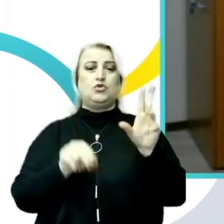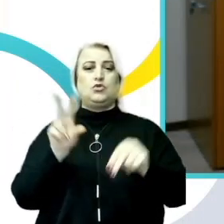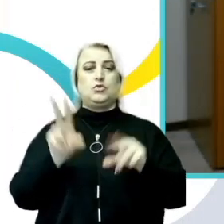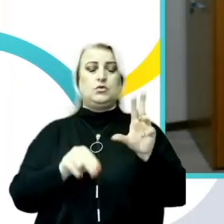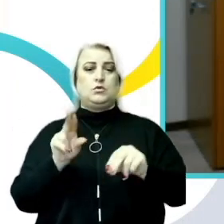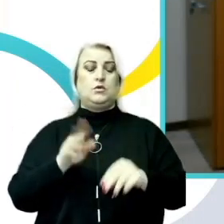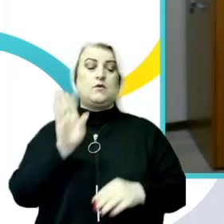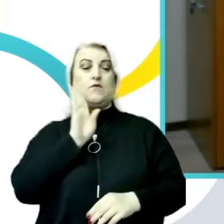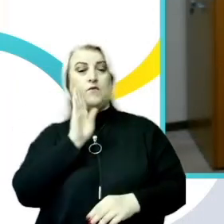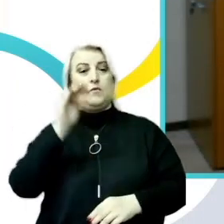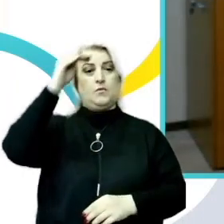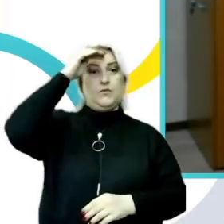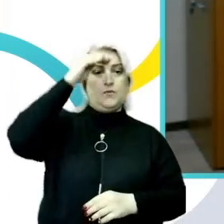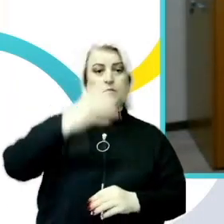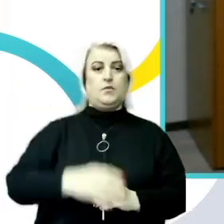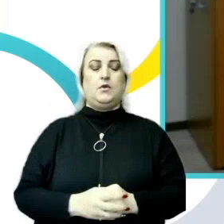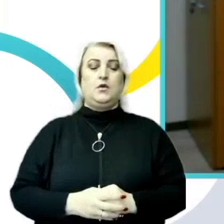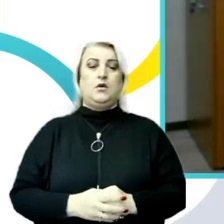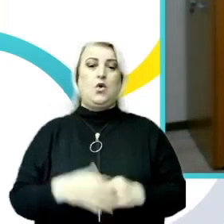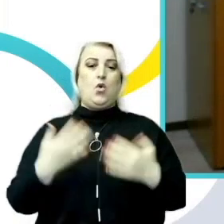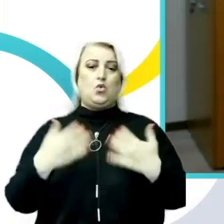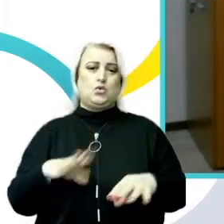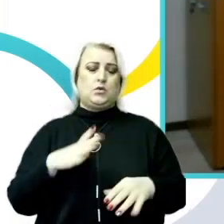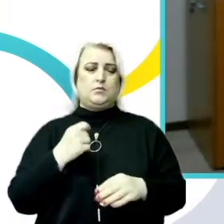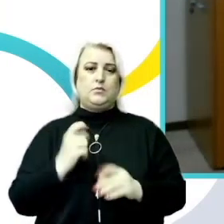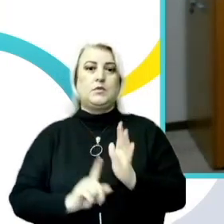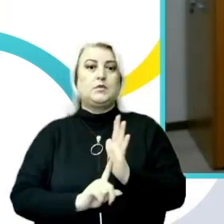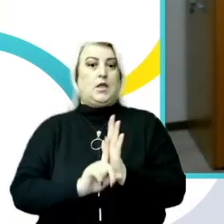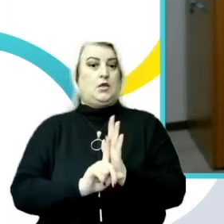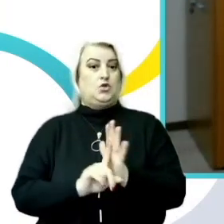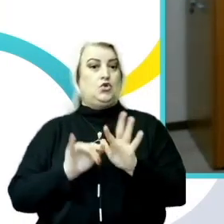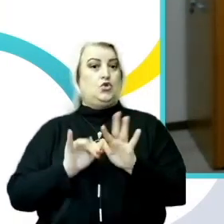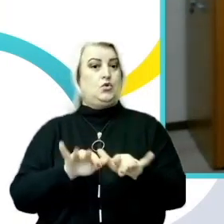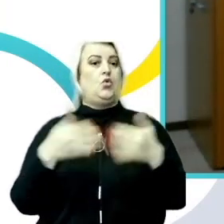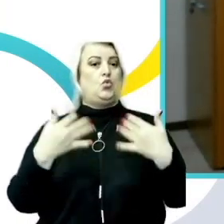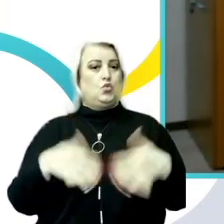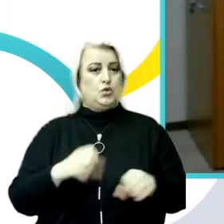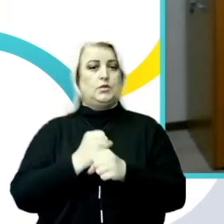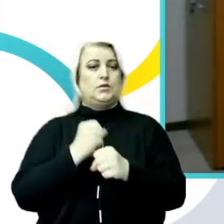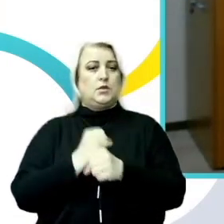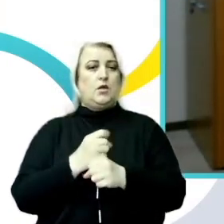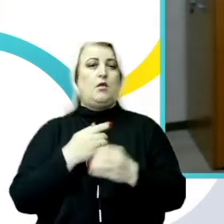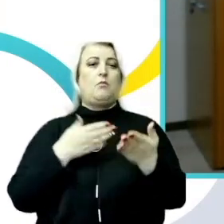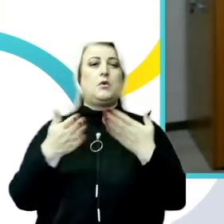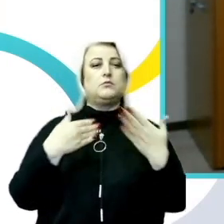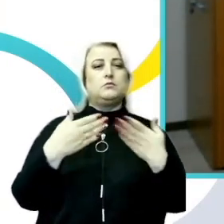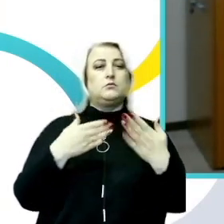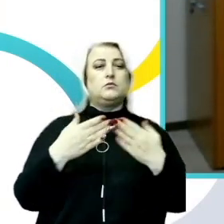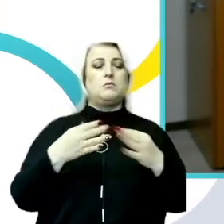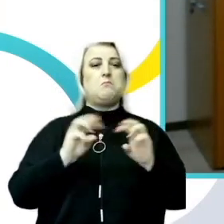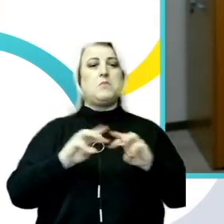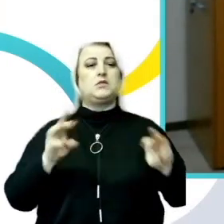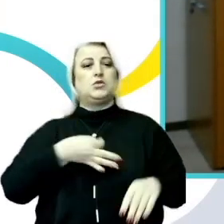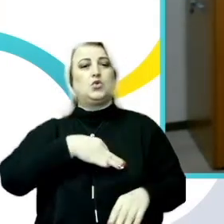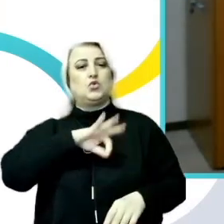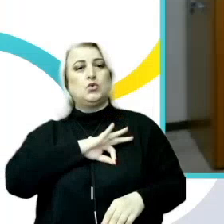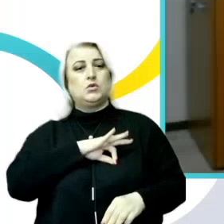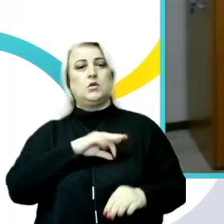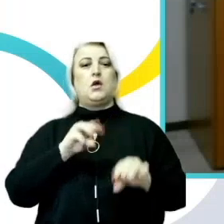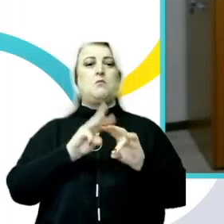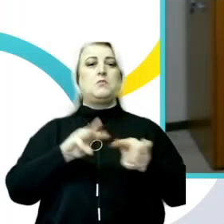Vreau să vă spun că deja eu am făcut primii pași în acest sens, am discutat și cu Ministerul Justiției și cu Ministerul